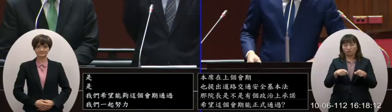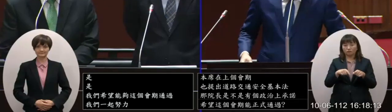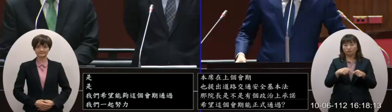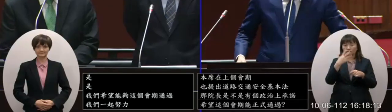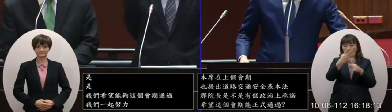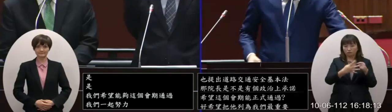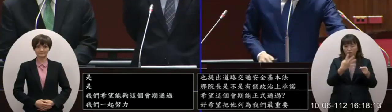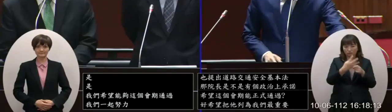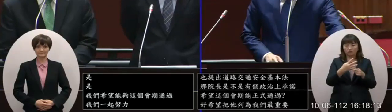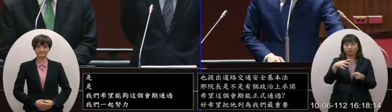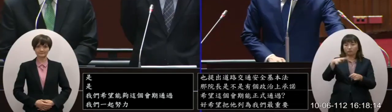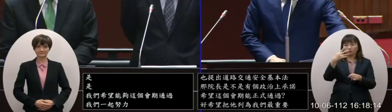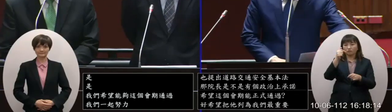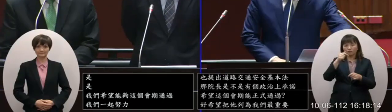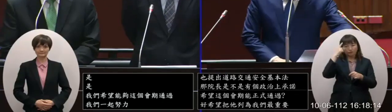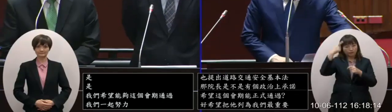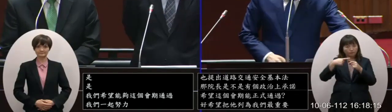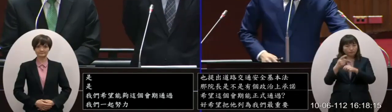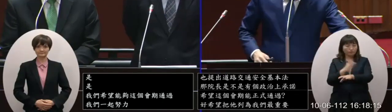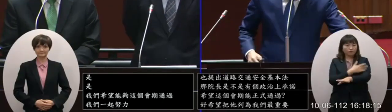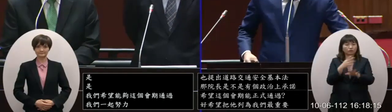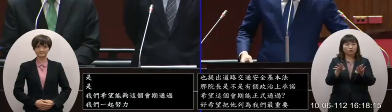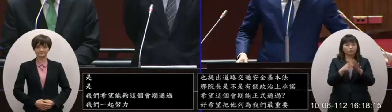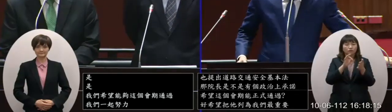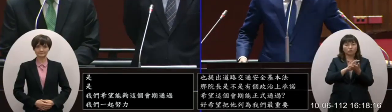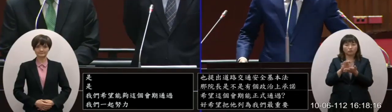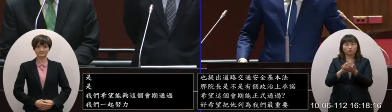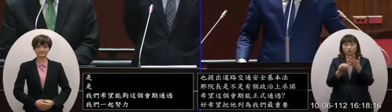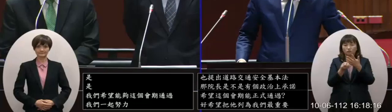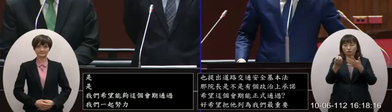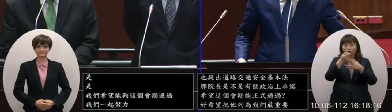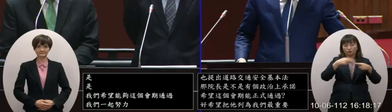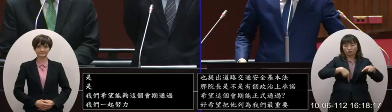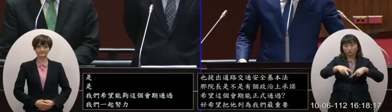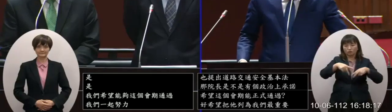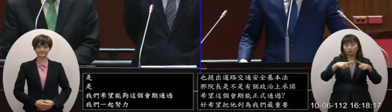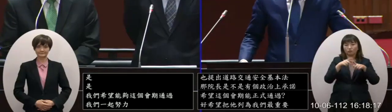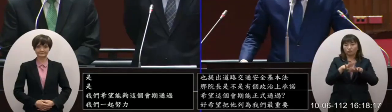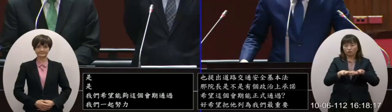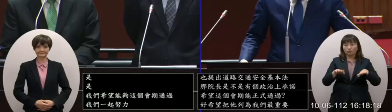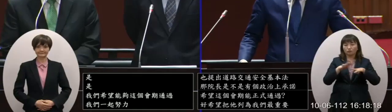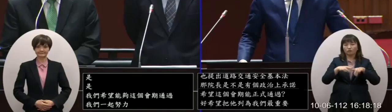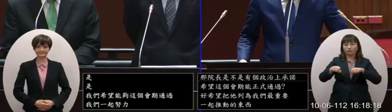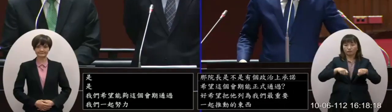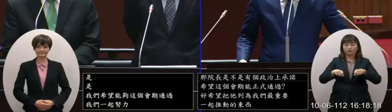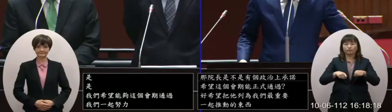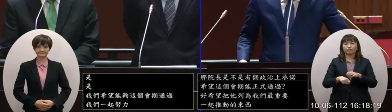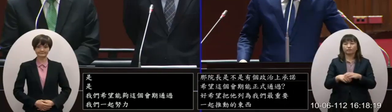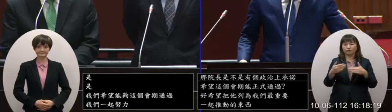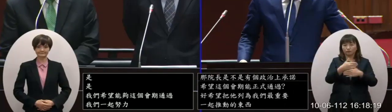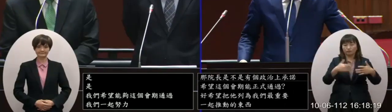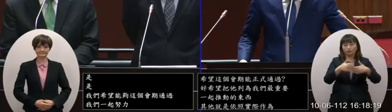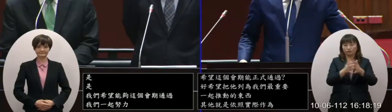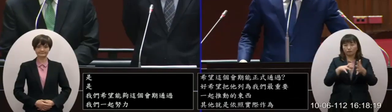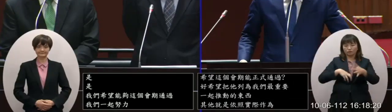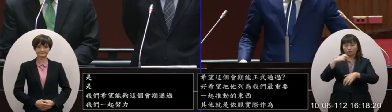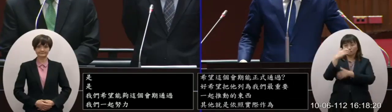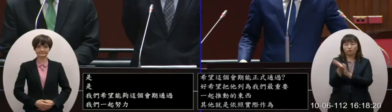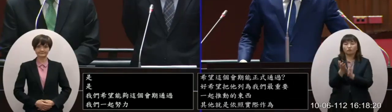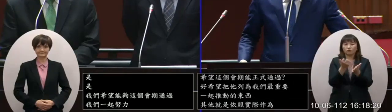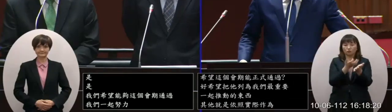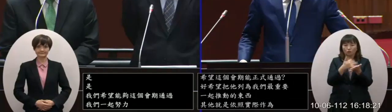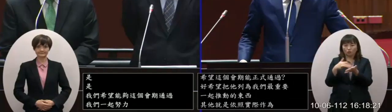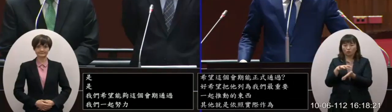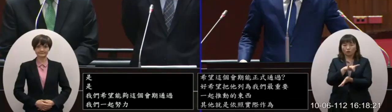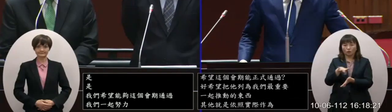就是四年四百億,從明年開始這個所謂提升行人、人行安全的計劃交通部、內政部都編的預算